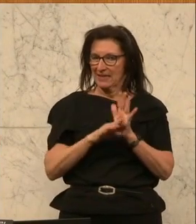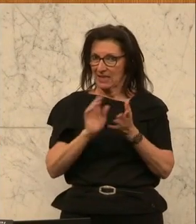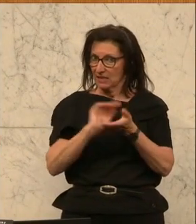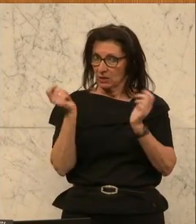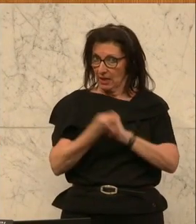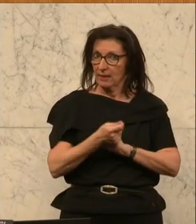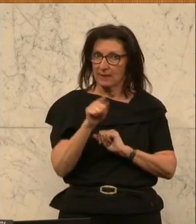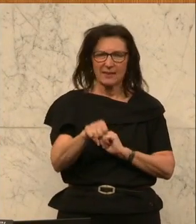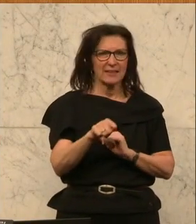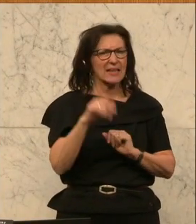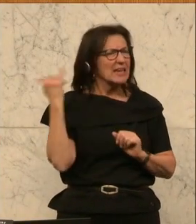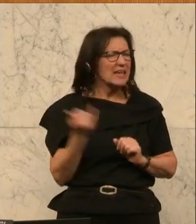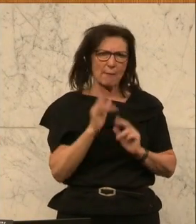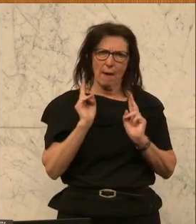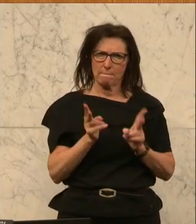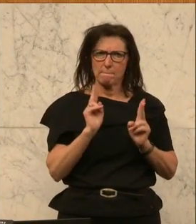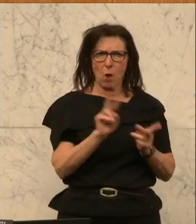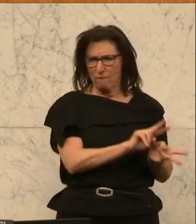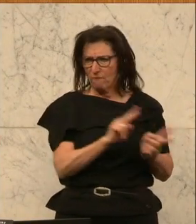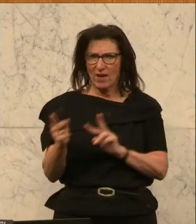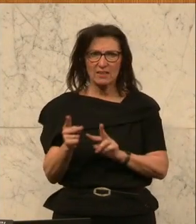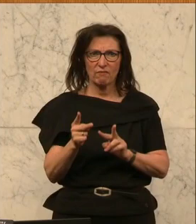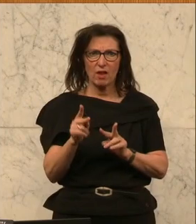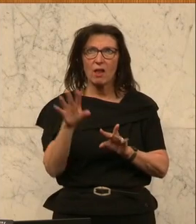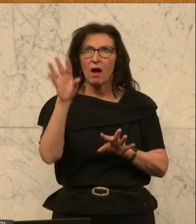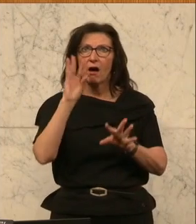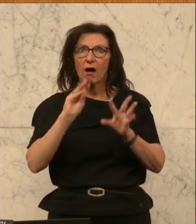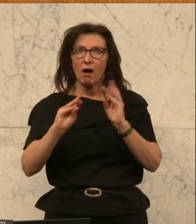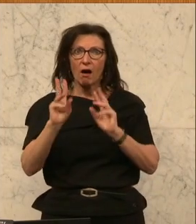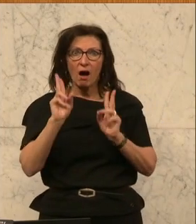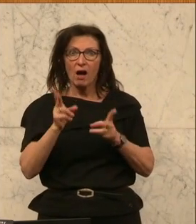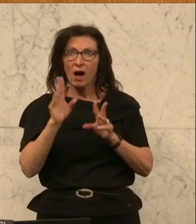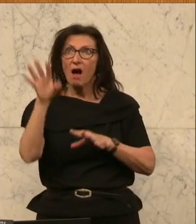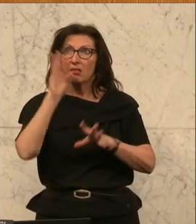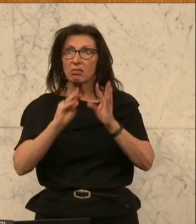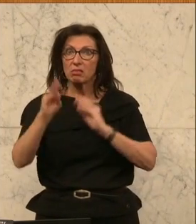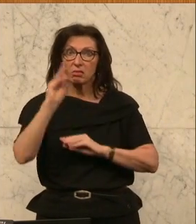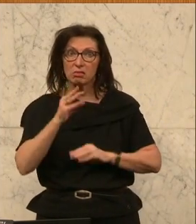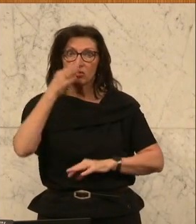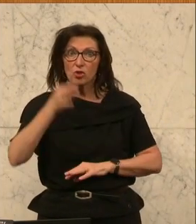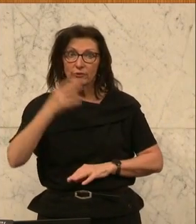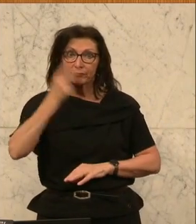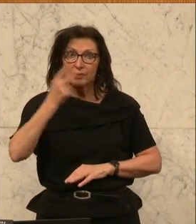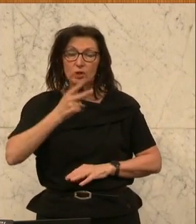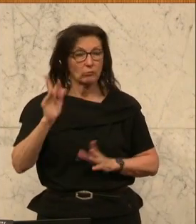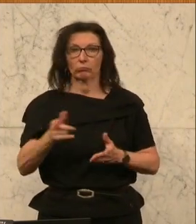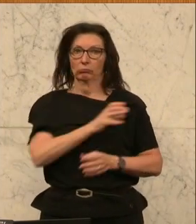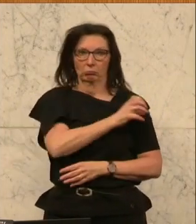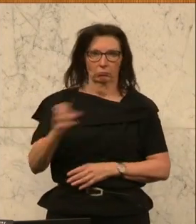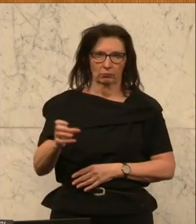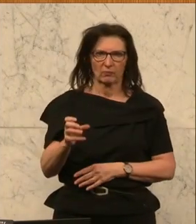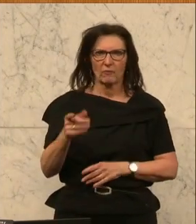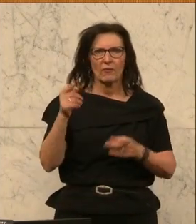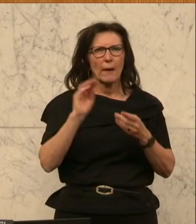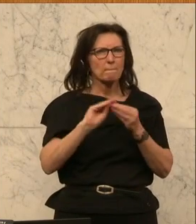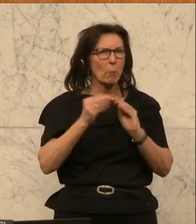jederzeit stattfinden können, sobald ein Kind dem Unterricht folgen kann. Damit entschärfen wir viertens auch eine Problemstelle der Vergangenheit,